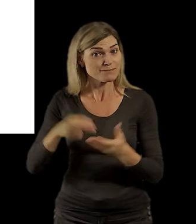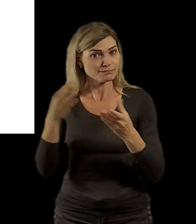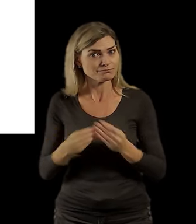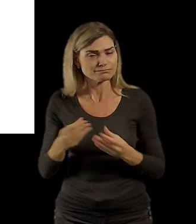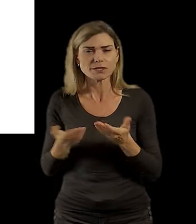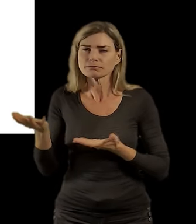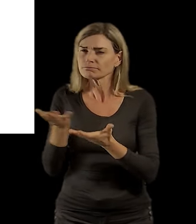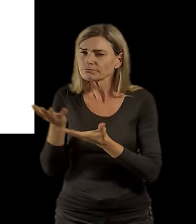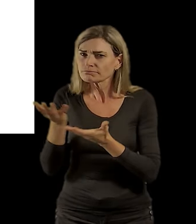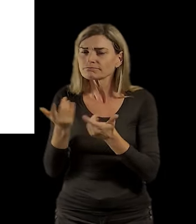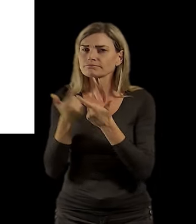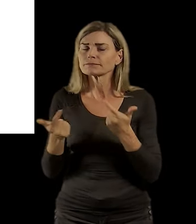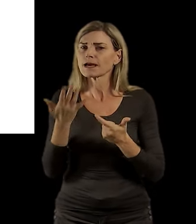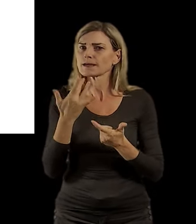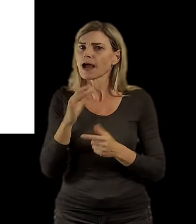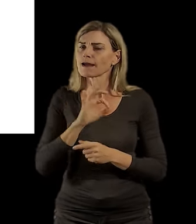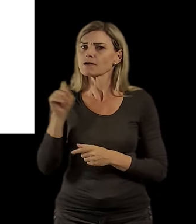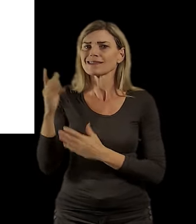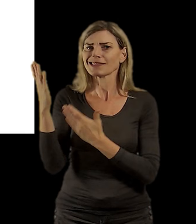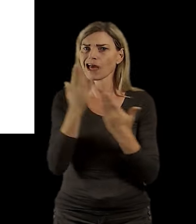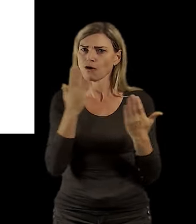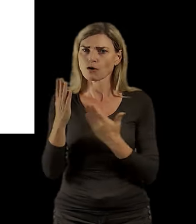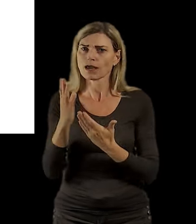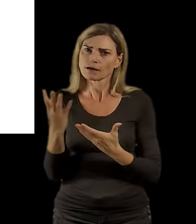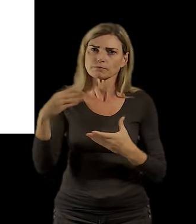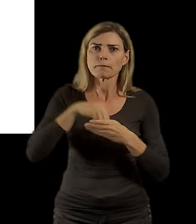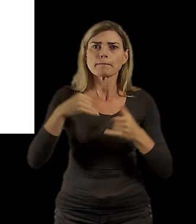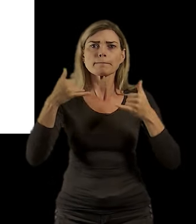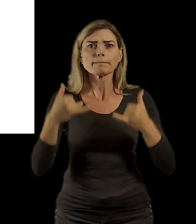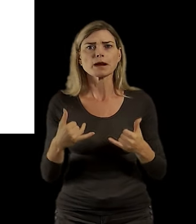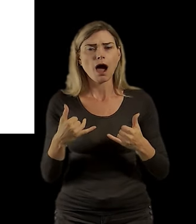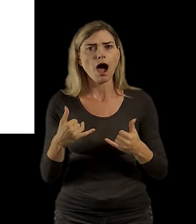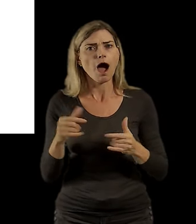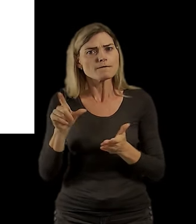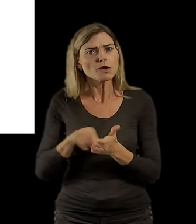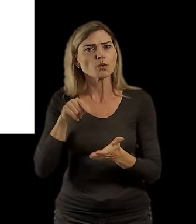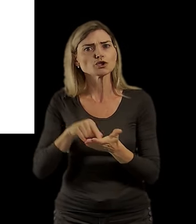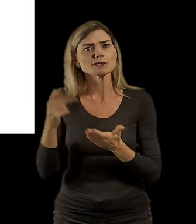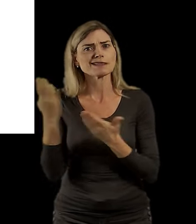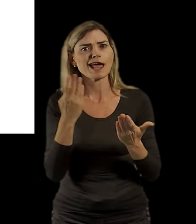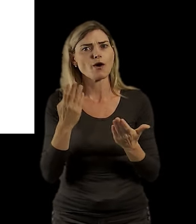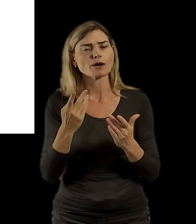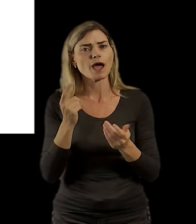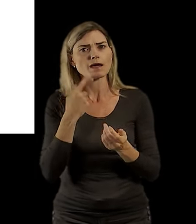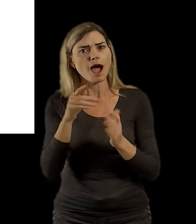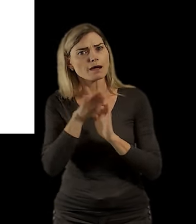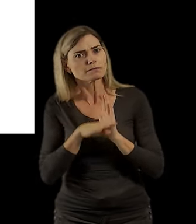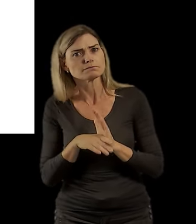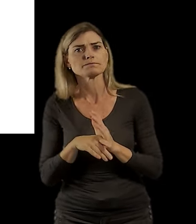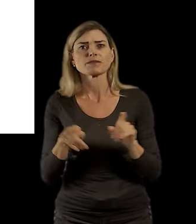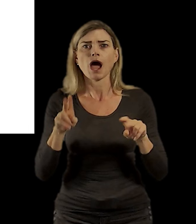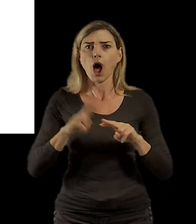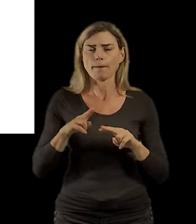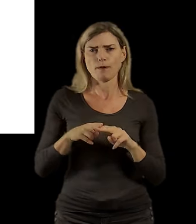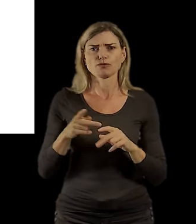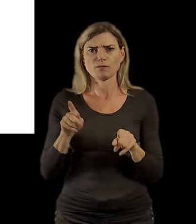vlastně to implementovat i tady v Praze a později jsem narazil i na ten hoax, který